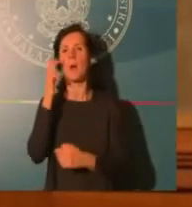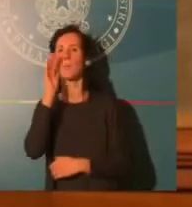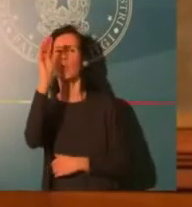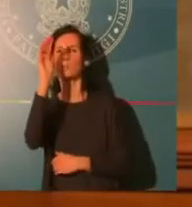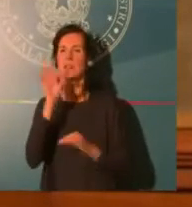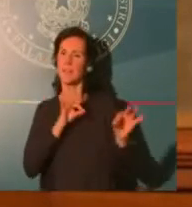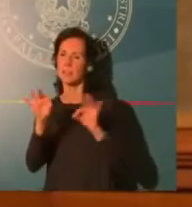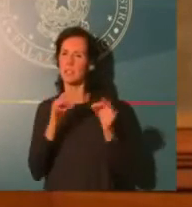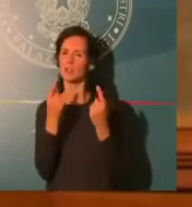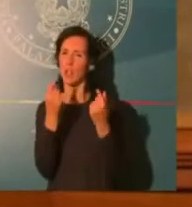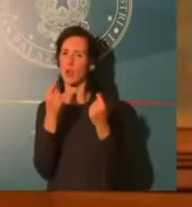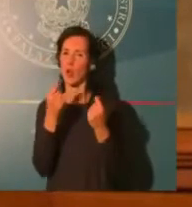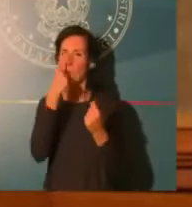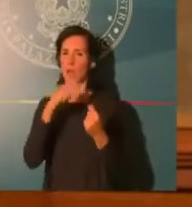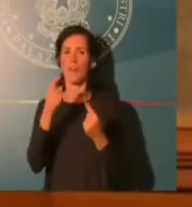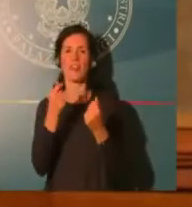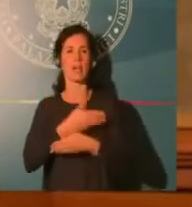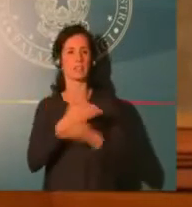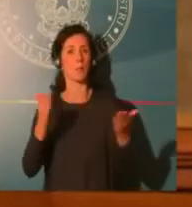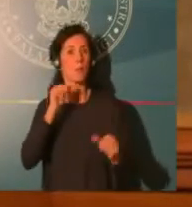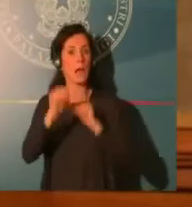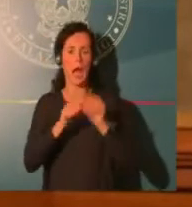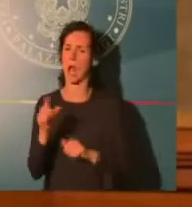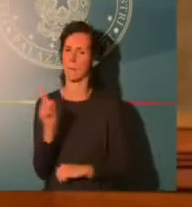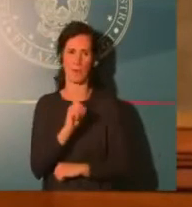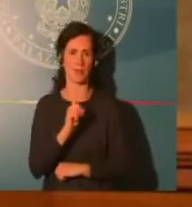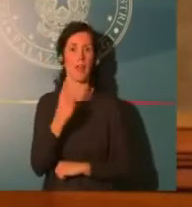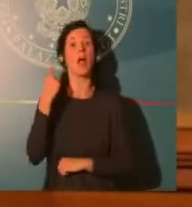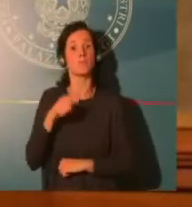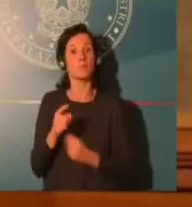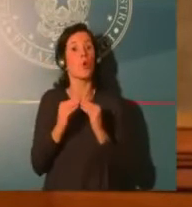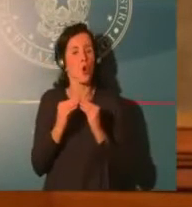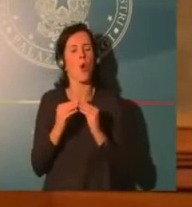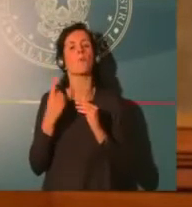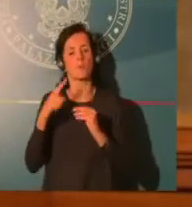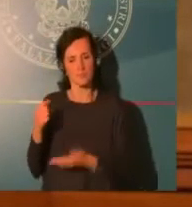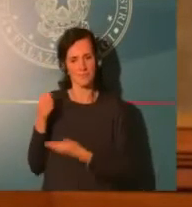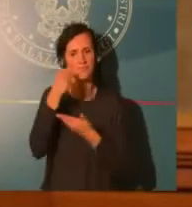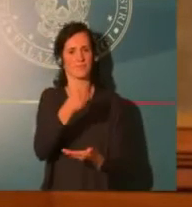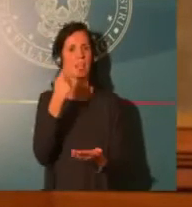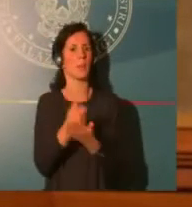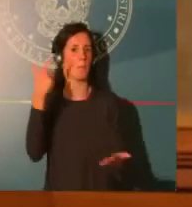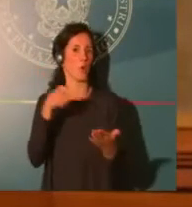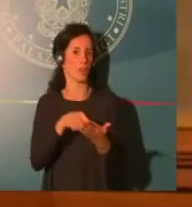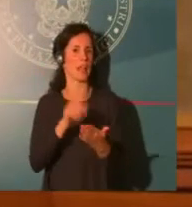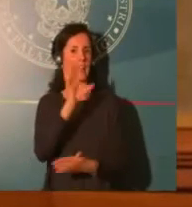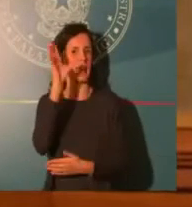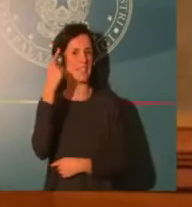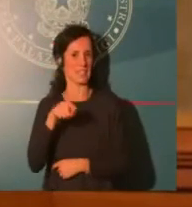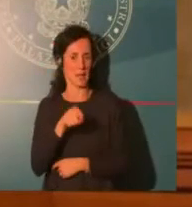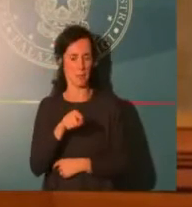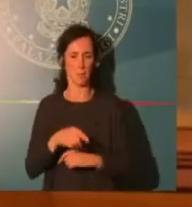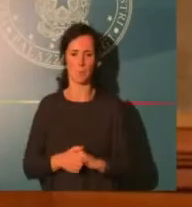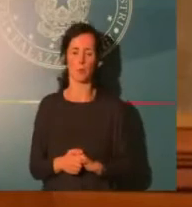Colgo l'occasione anche per ricordare che l'importo medio, ad esempio, che arriverà ai ristoranti fino a 400